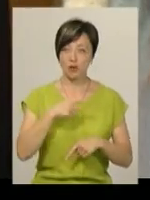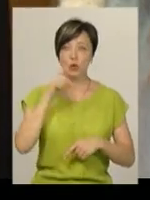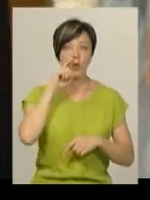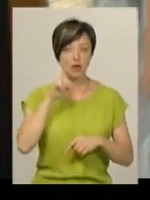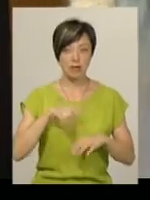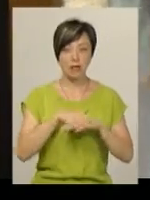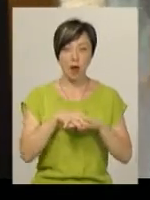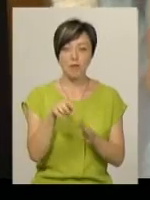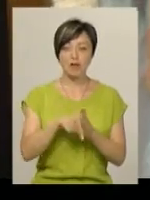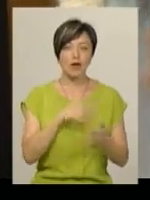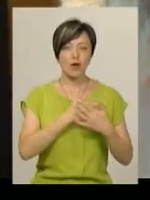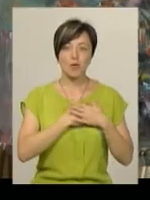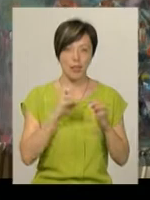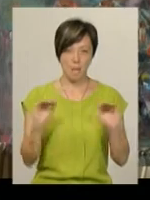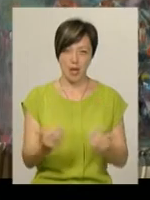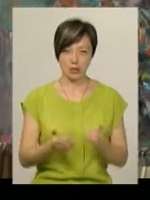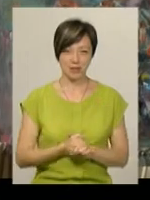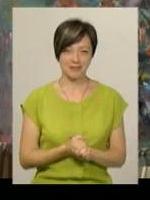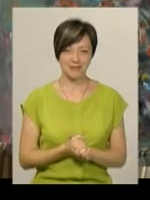українські народні мотиви любить не менше.